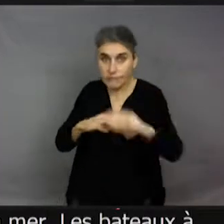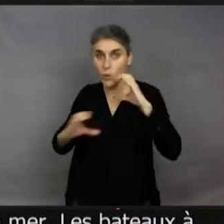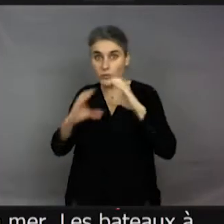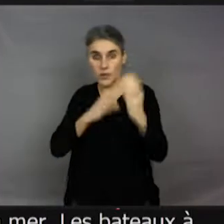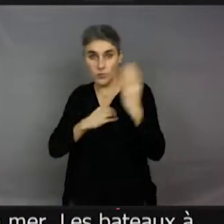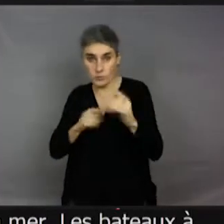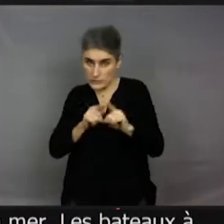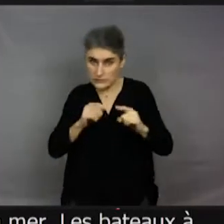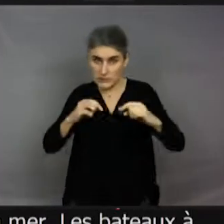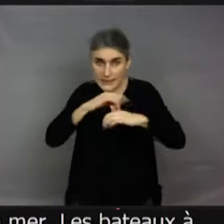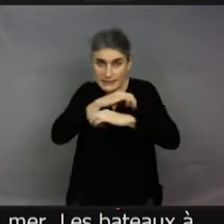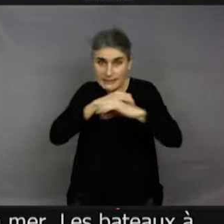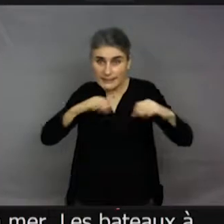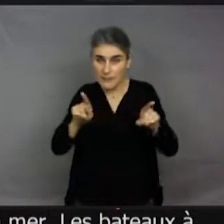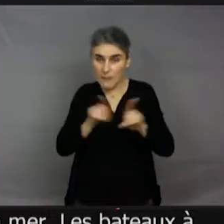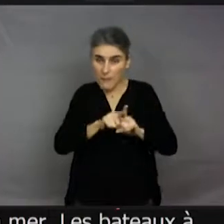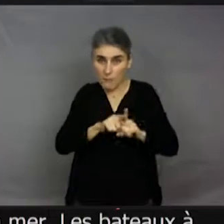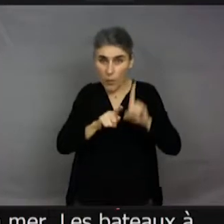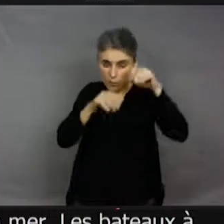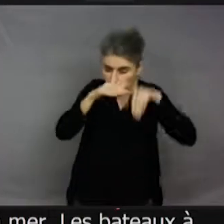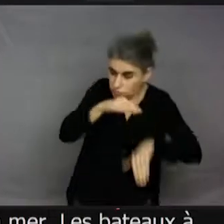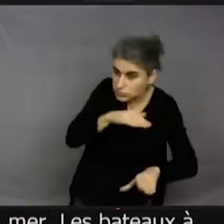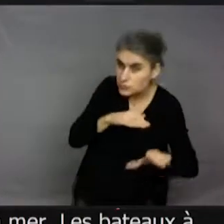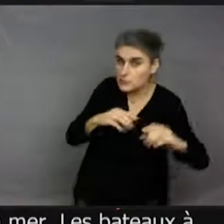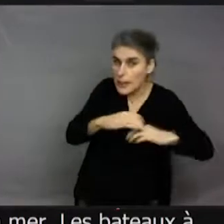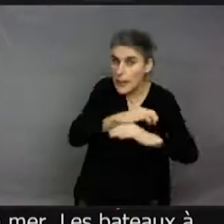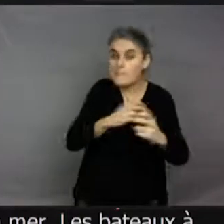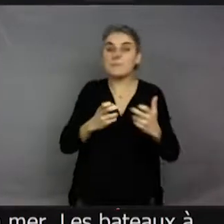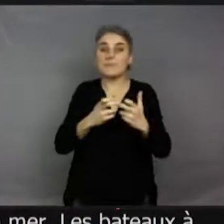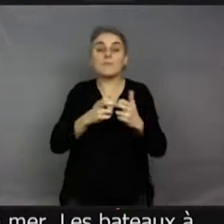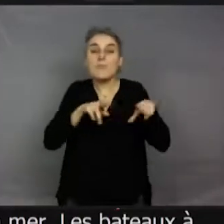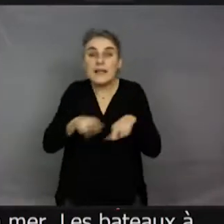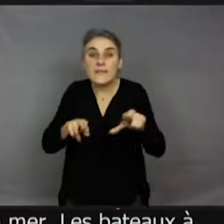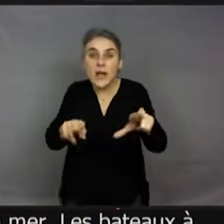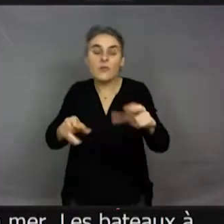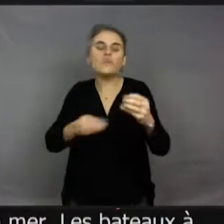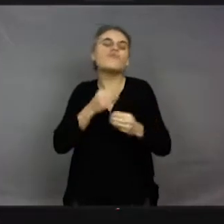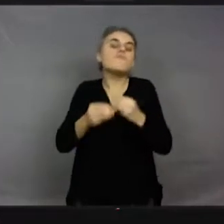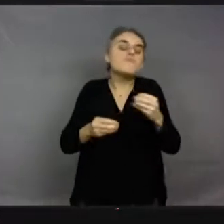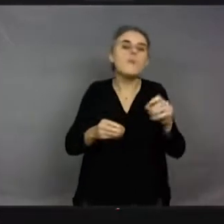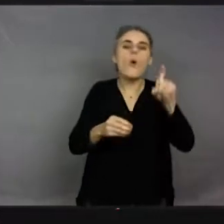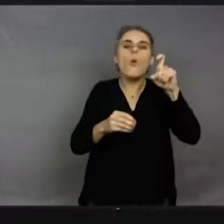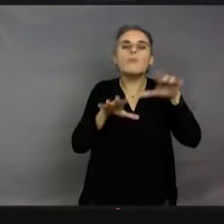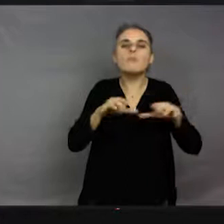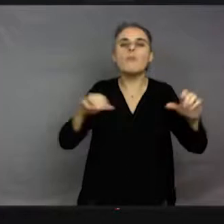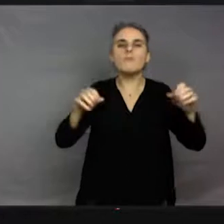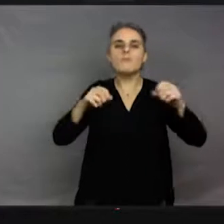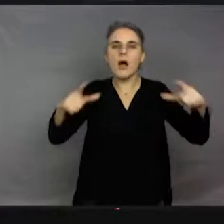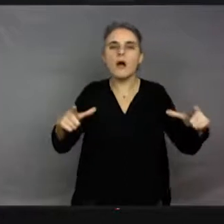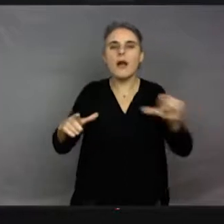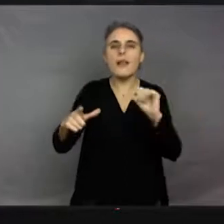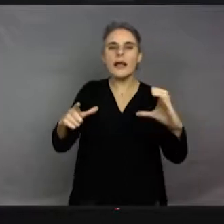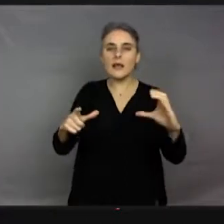France, on ne sait pas trop si on ne met pas un petit masque dans une rivière, mais dans l'eau douce, en France, il y plus de 4000 sortes d